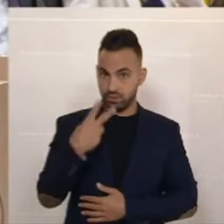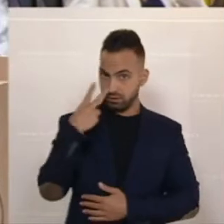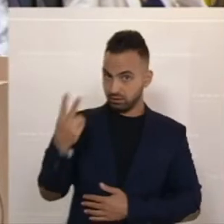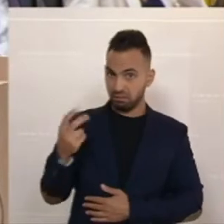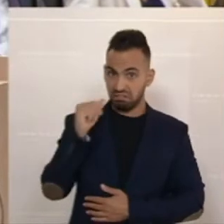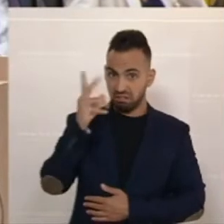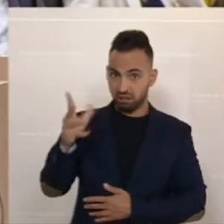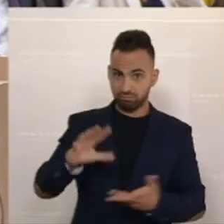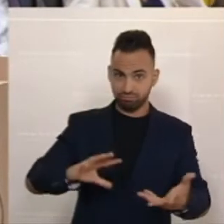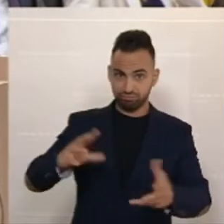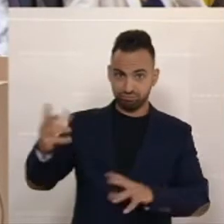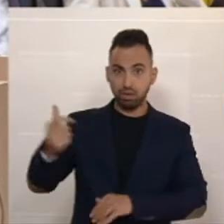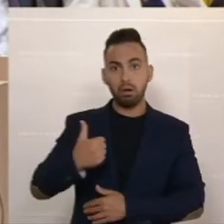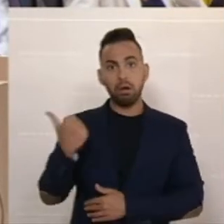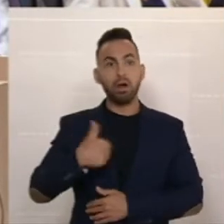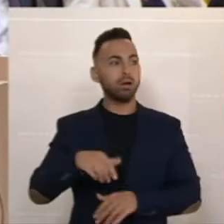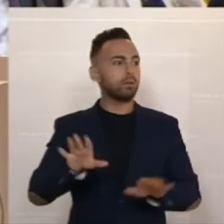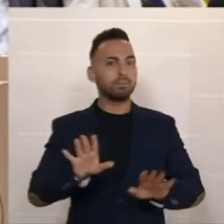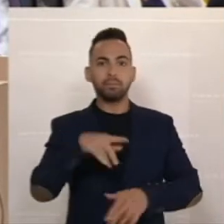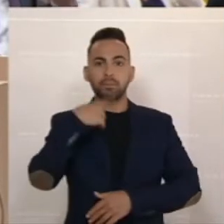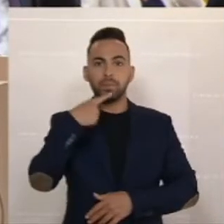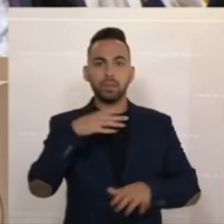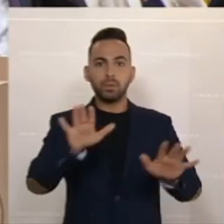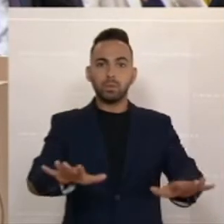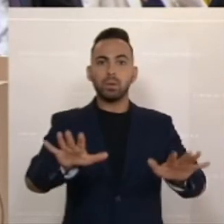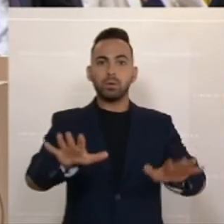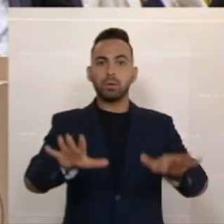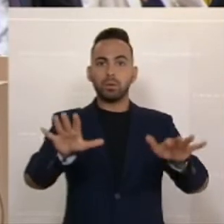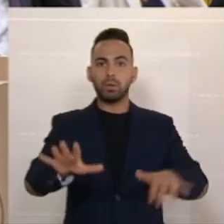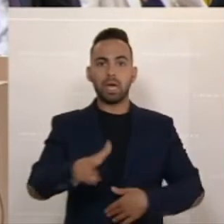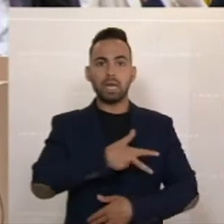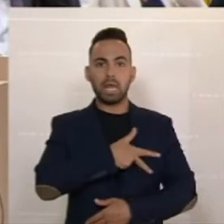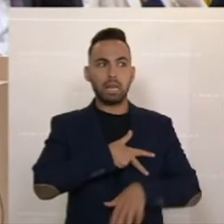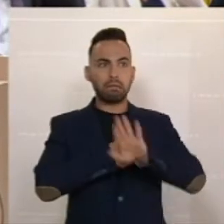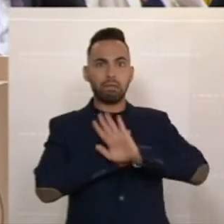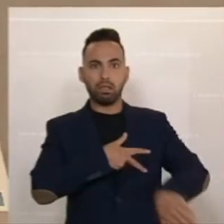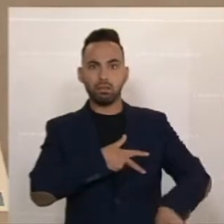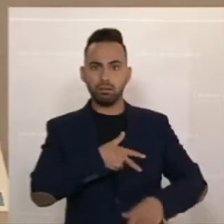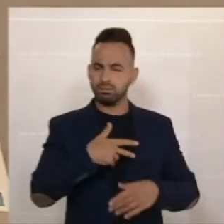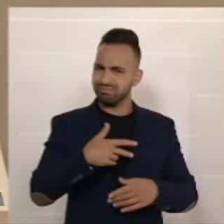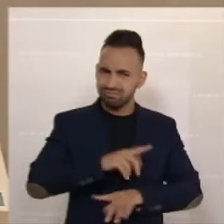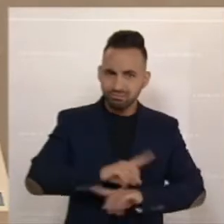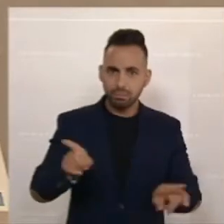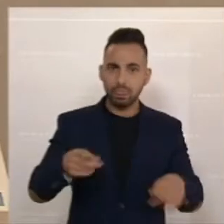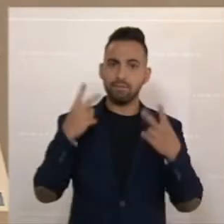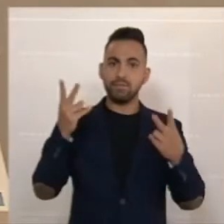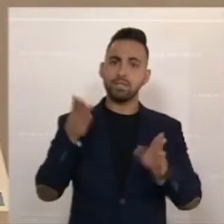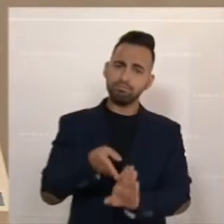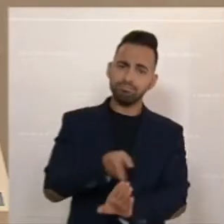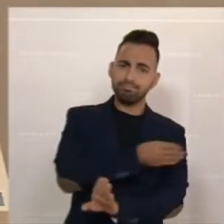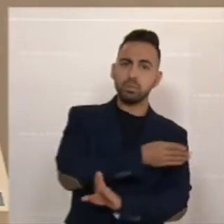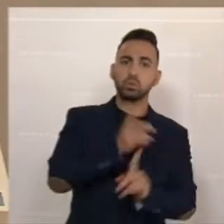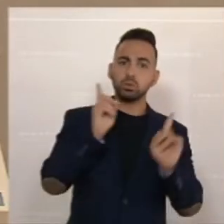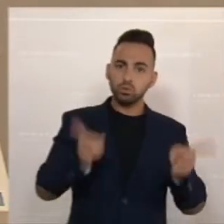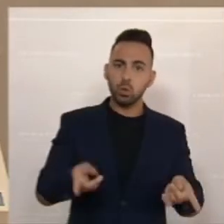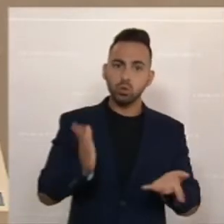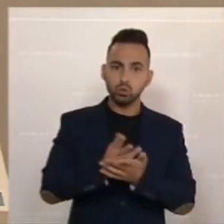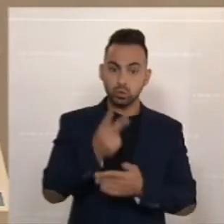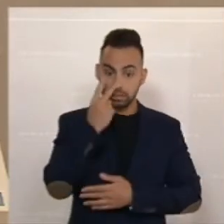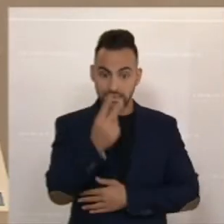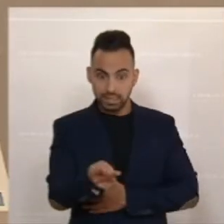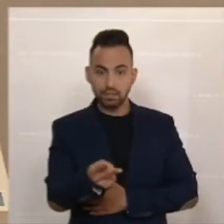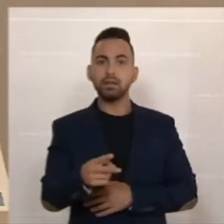beschwichtigen und vor der Realität zu flüchten, wäre es von Anfang an so wichtig gewesen, sich als Regierung hinzustellen